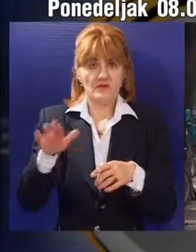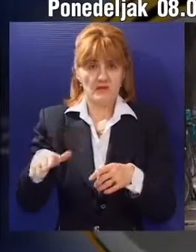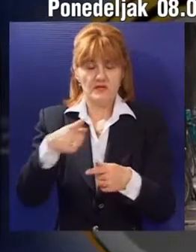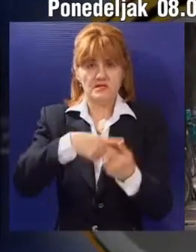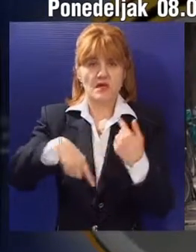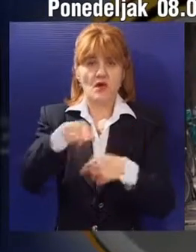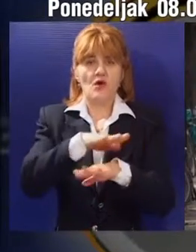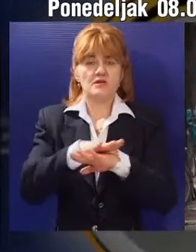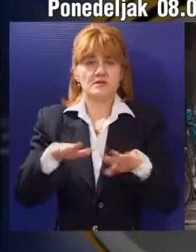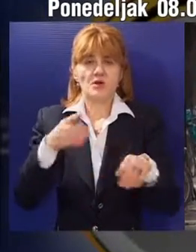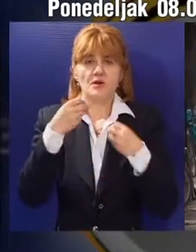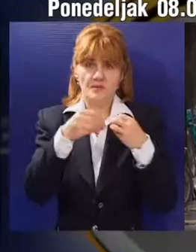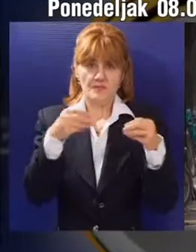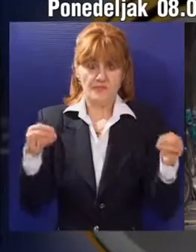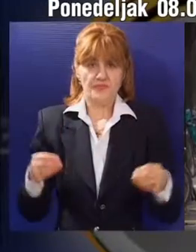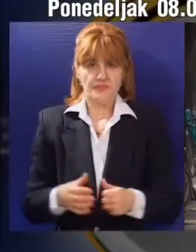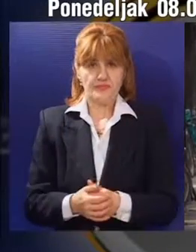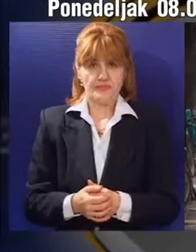radna prava žena u Srbiji.